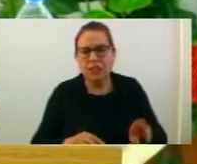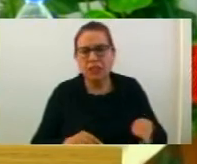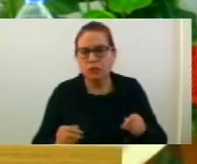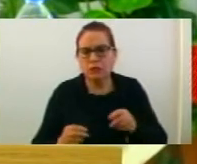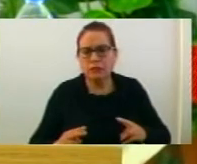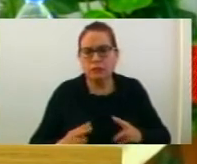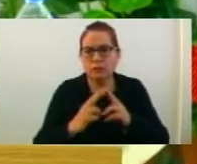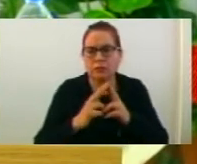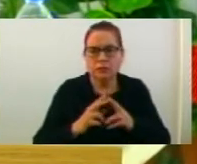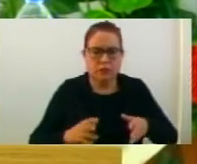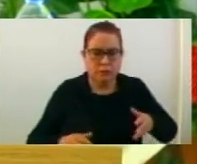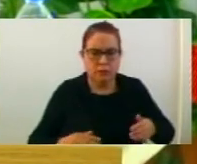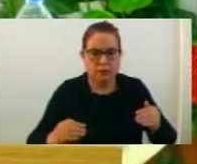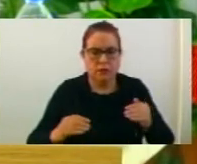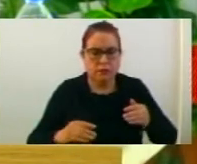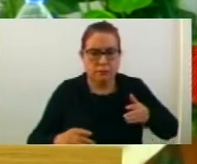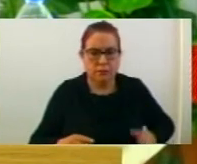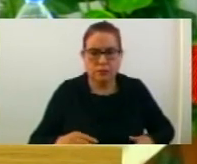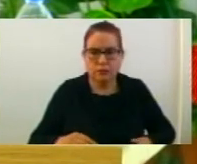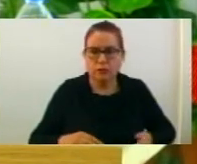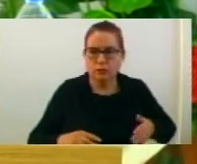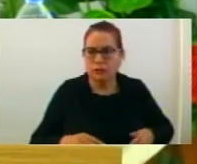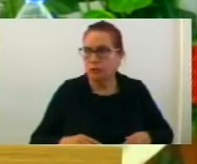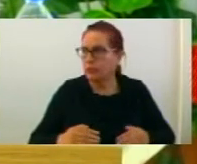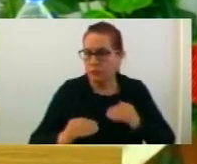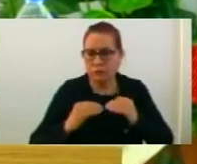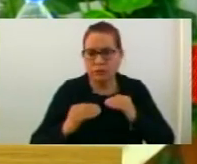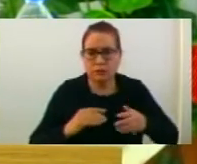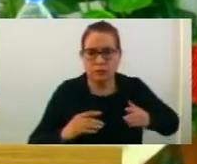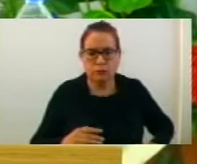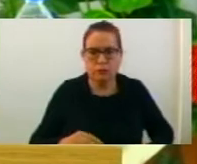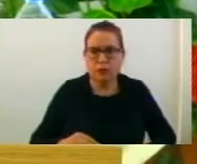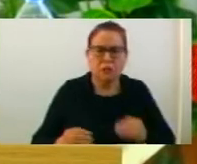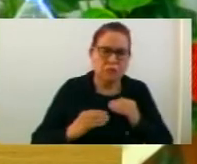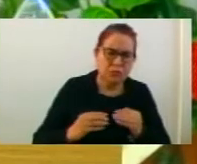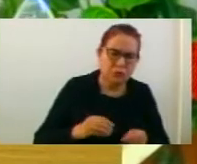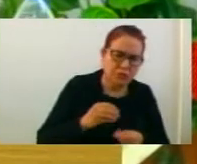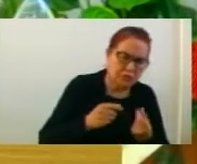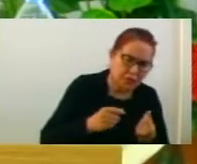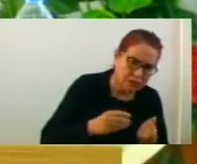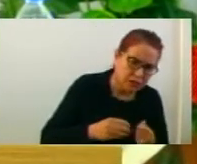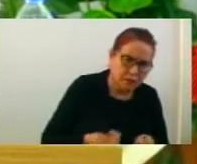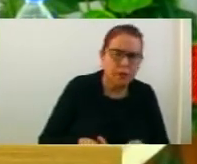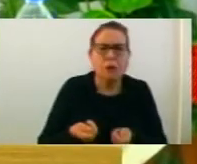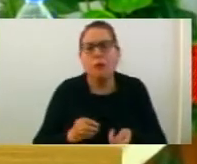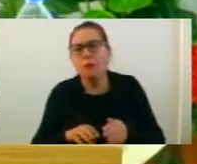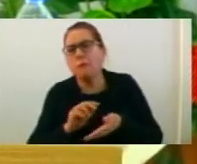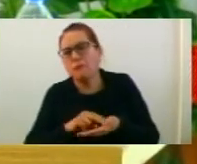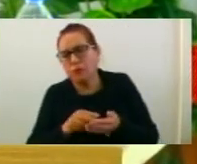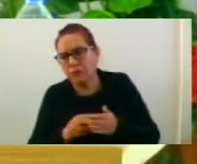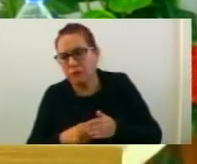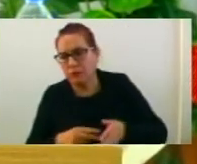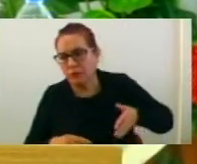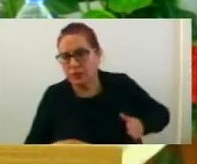Министерката за Култура велеше дека проблемот бил во Министрот за Финанси и Министрот за Финанси велеше дека проблемот